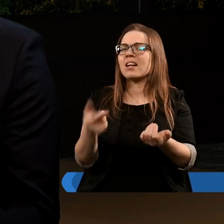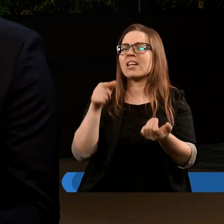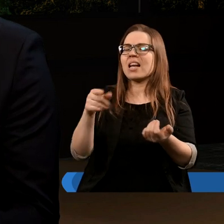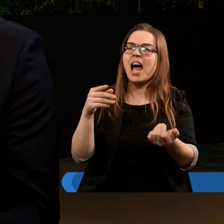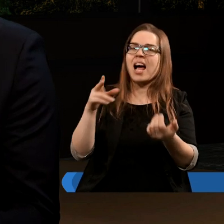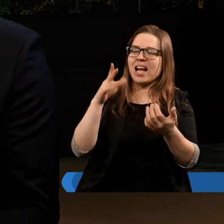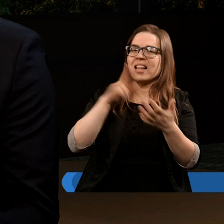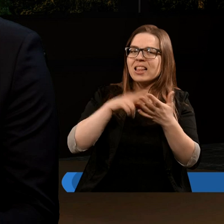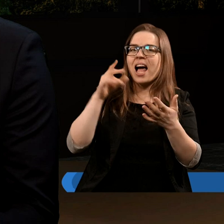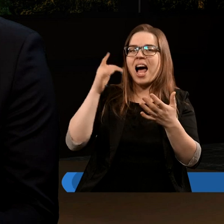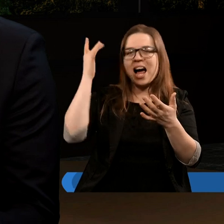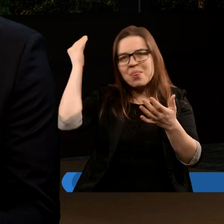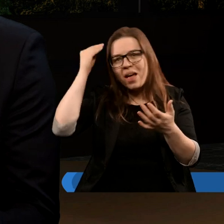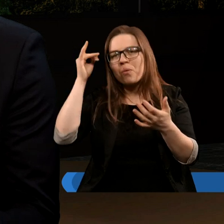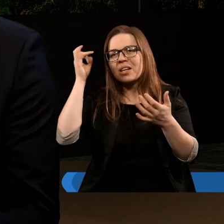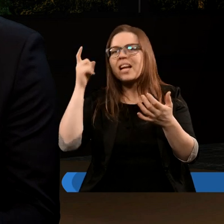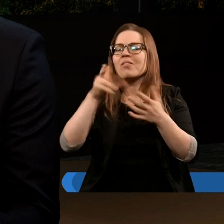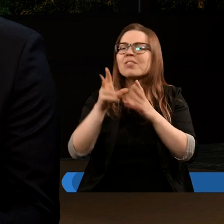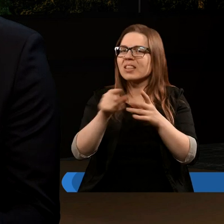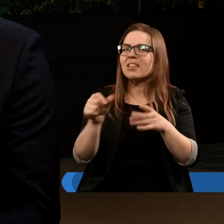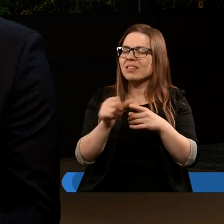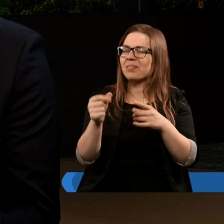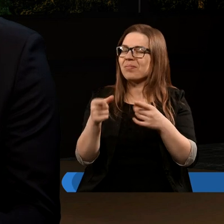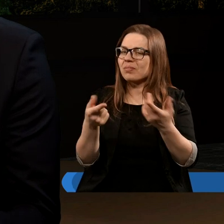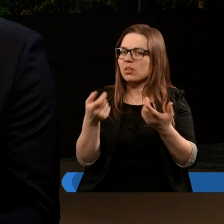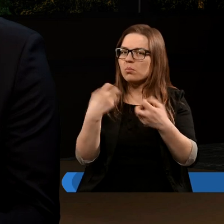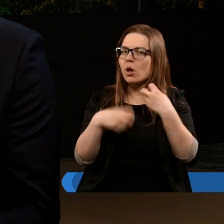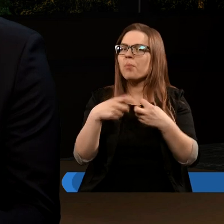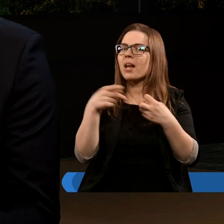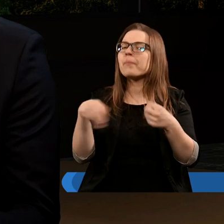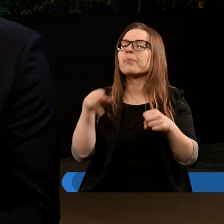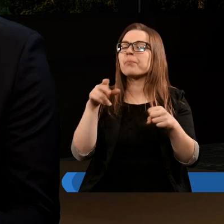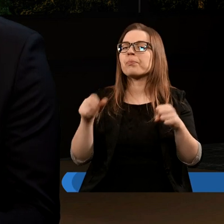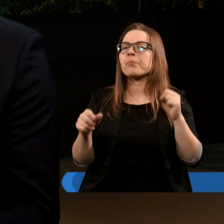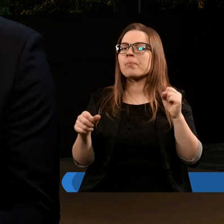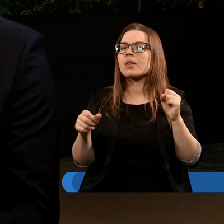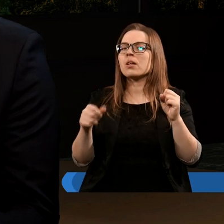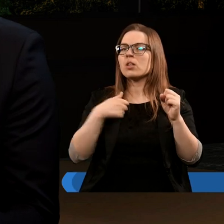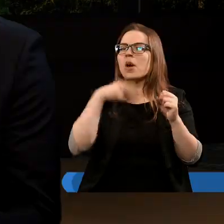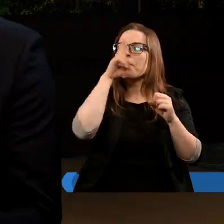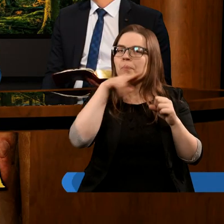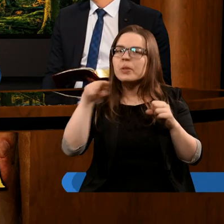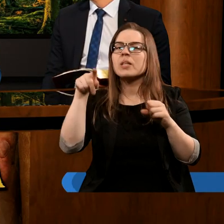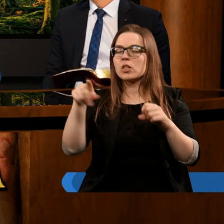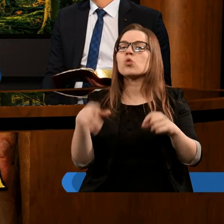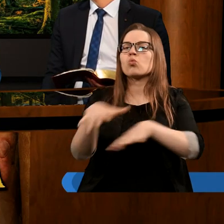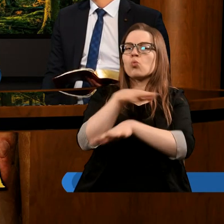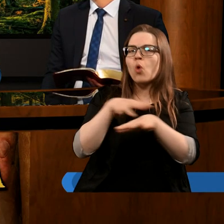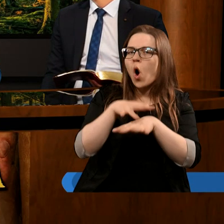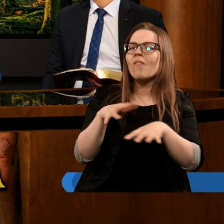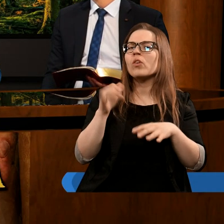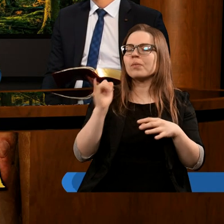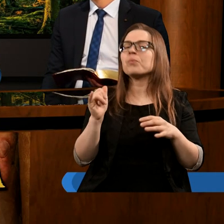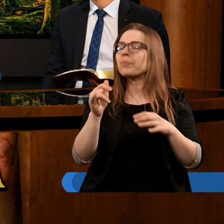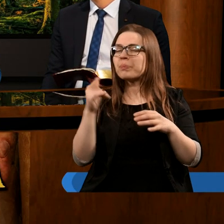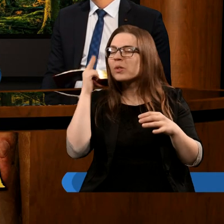tą naukę, na intelektualizm i myślę, że to też jest pewien problem do tego, żeby tak naprawdę przejrzeć czasami duchowo i